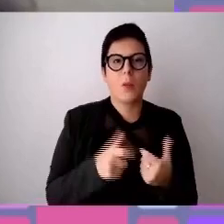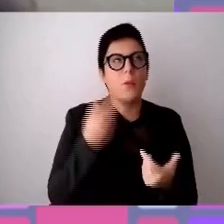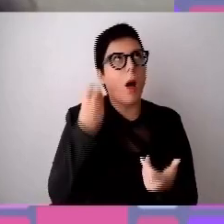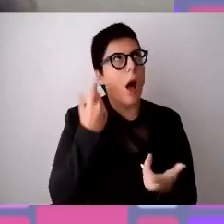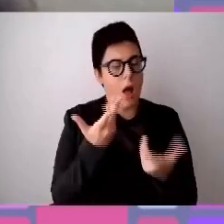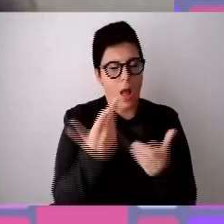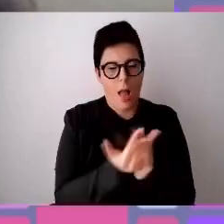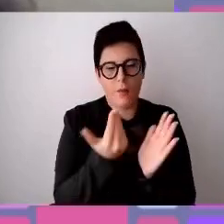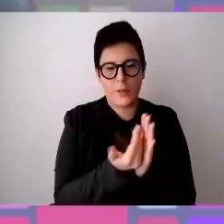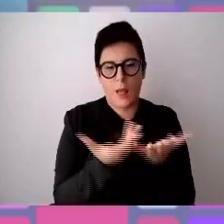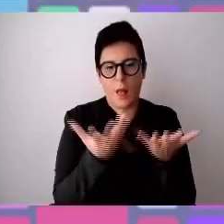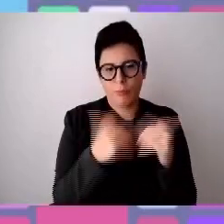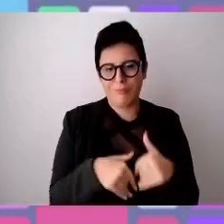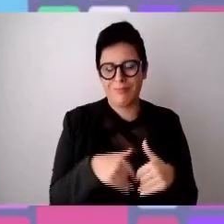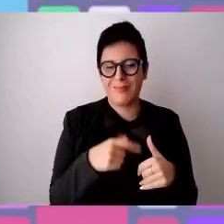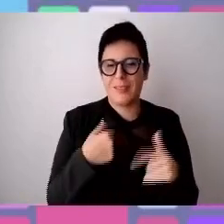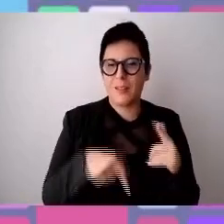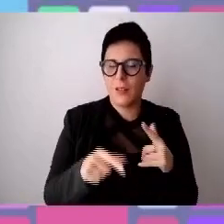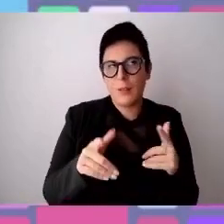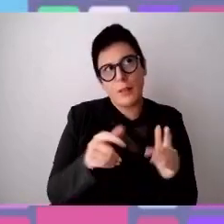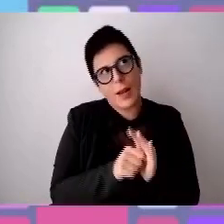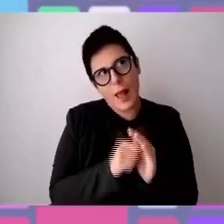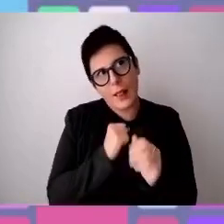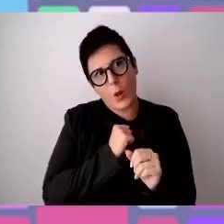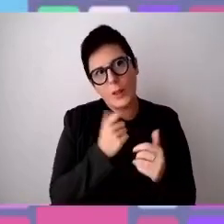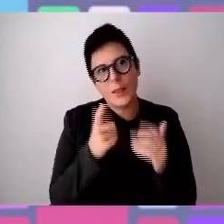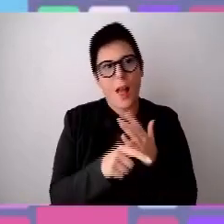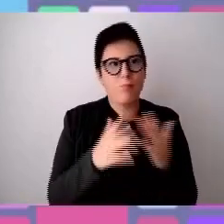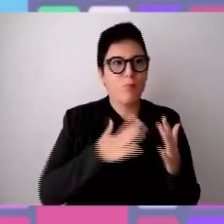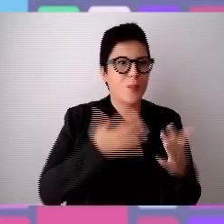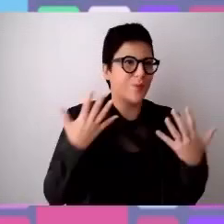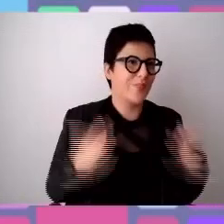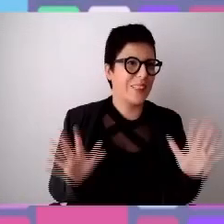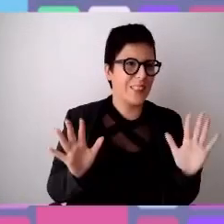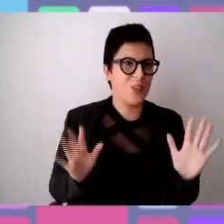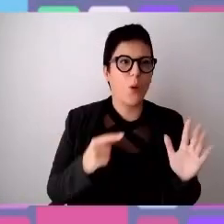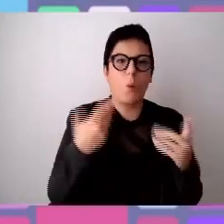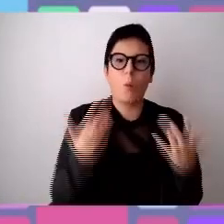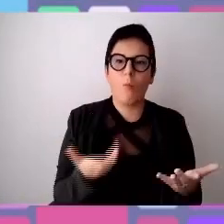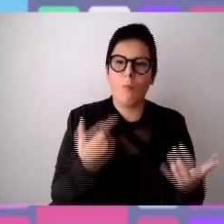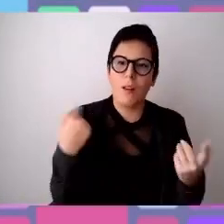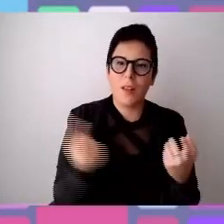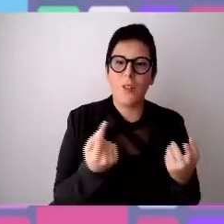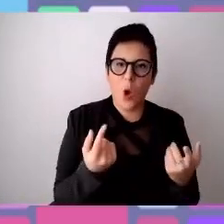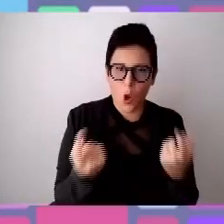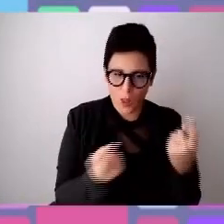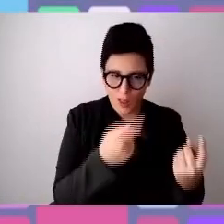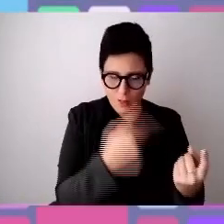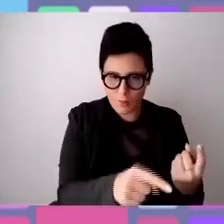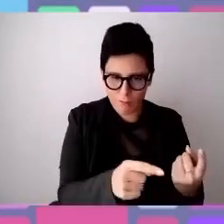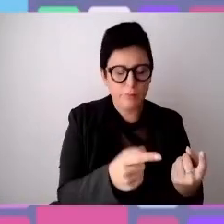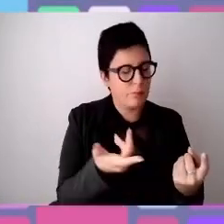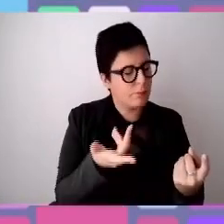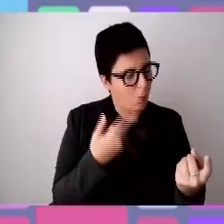tempo, per cui mi fermo qui, ma sono a disposizione per qualsiasi domanda all'interno di questo contesto, oppure se